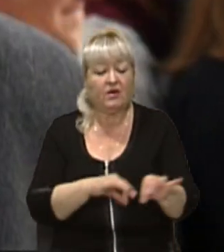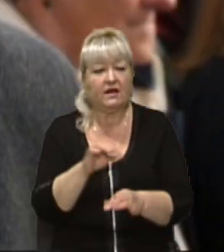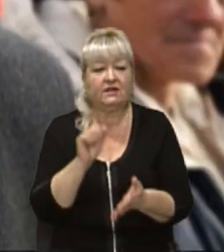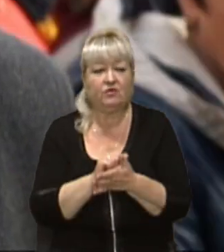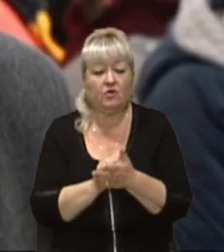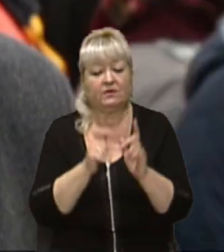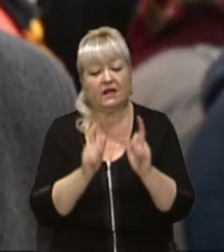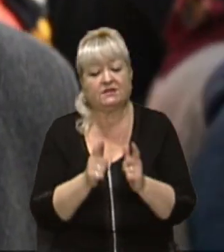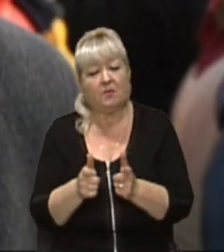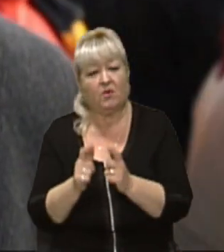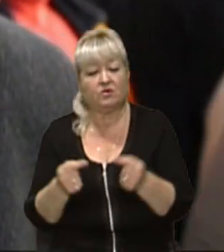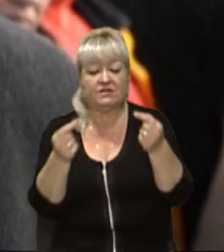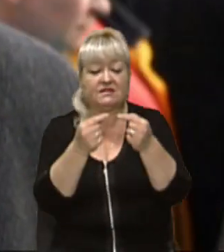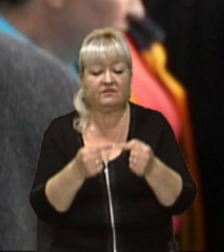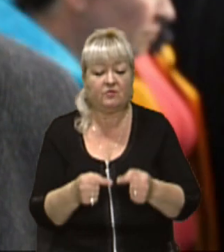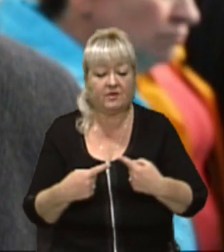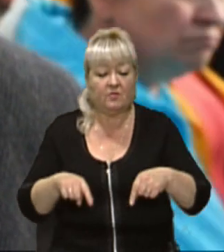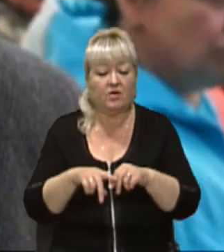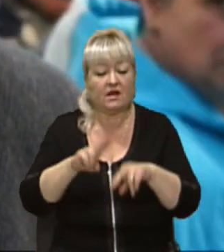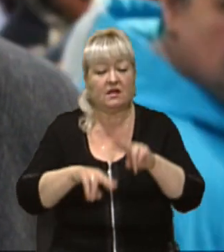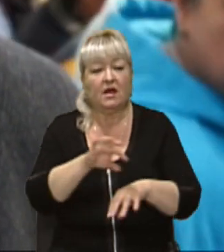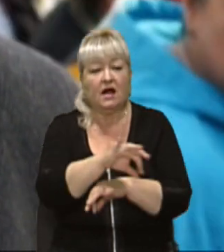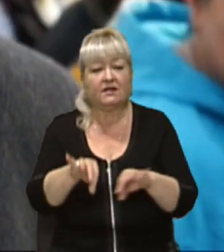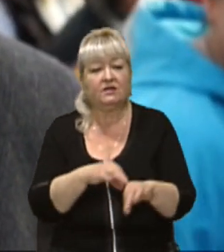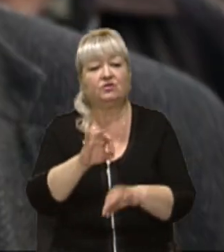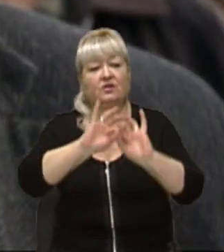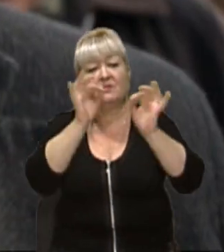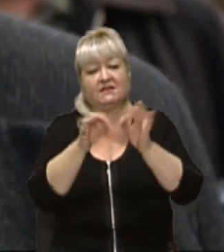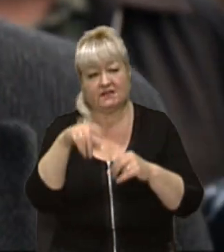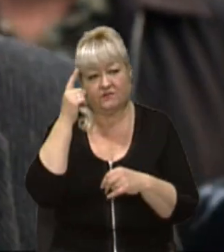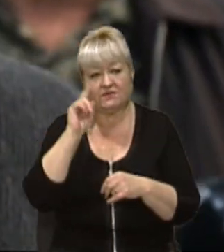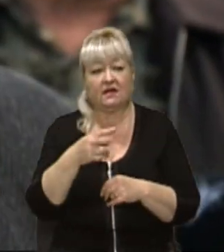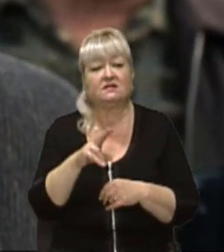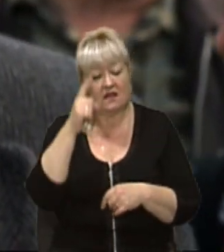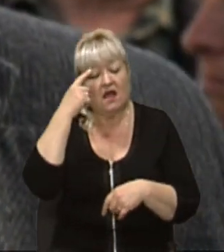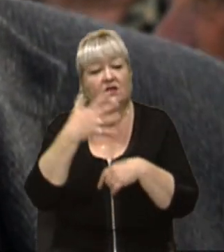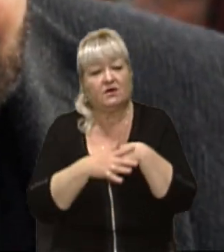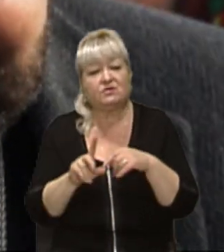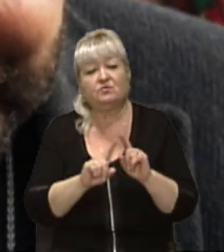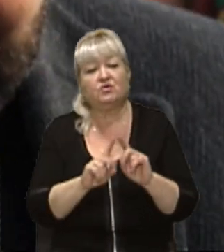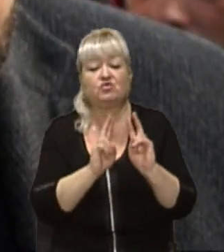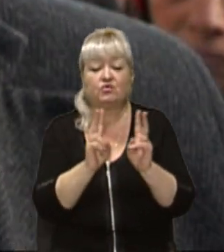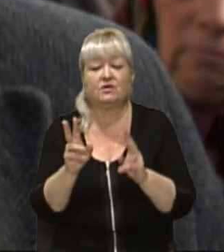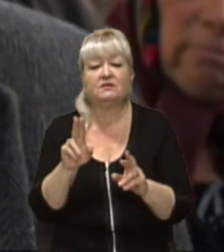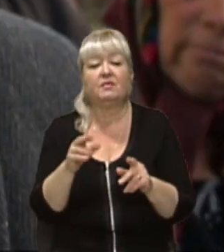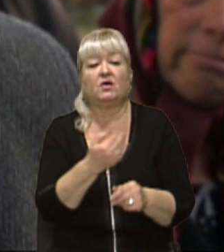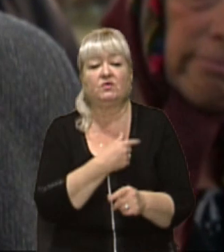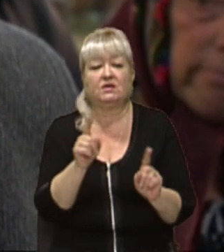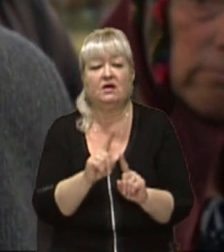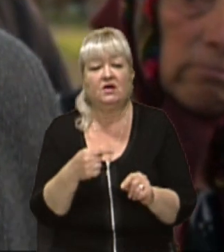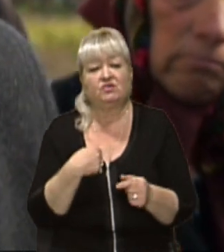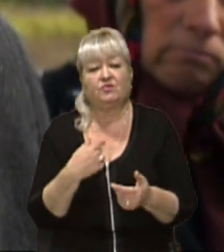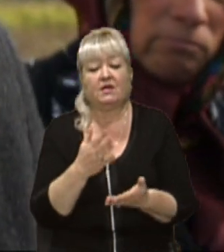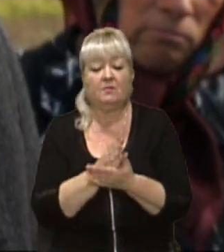з відповідними органами архітектури і мистецтвознавцями. Я розумію, що, може, хтось би хотів, щоб я мав якусь таку